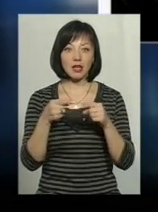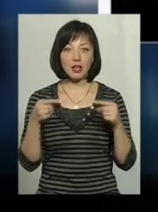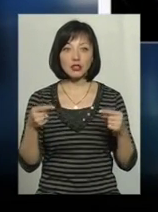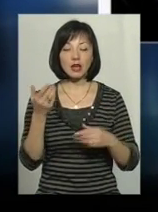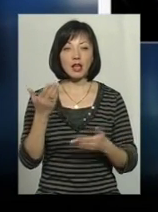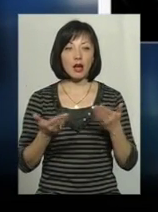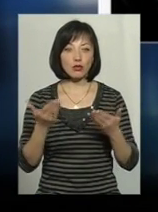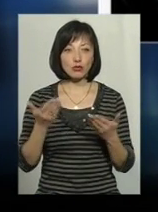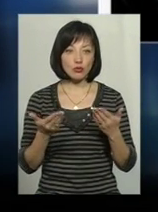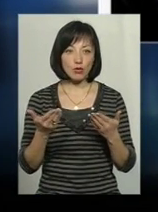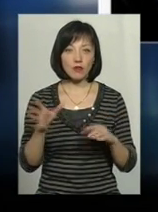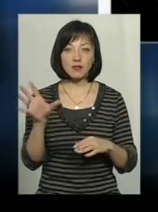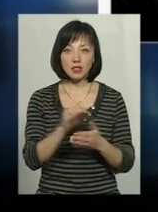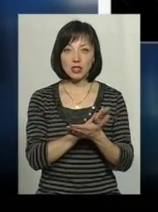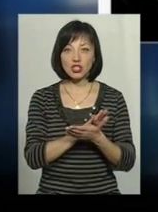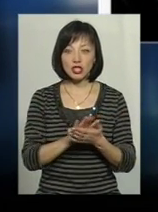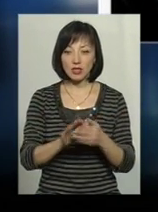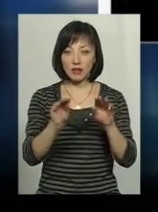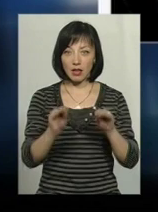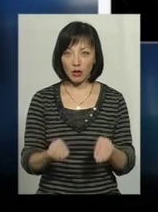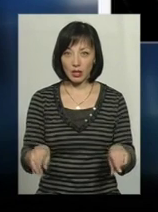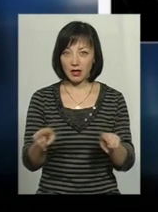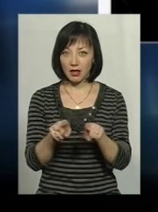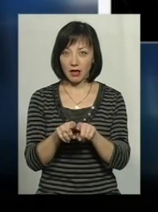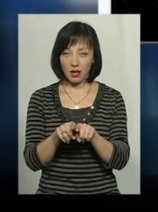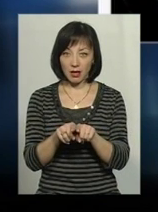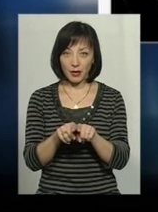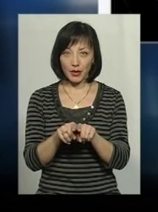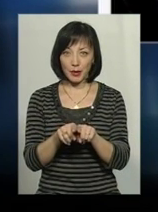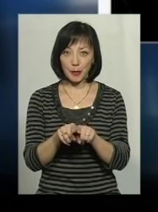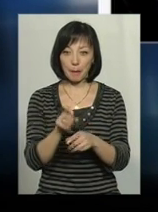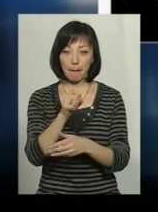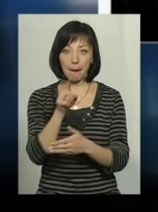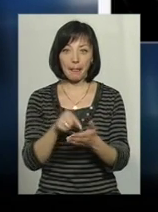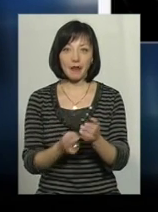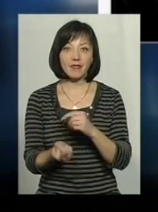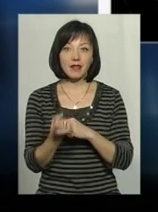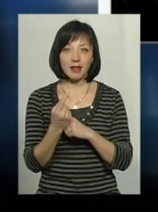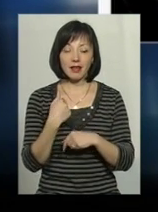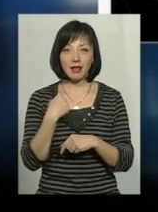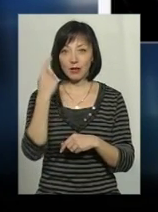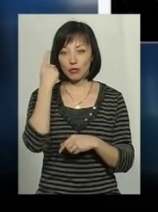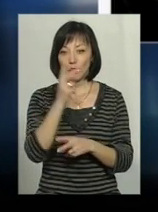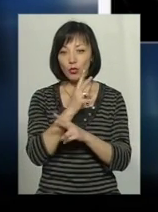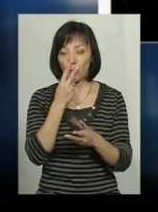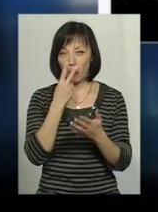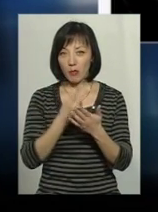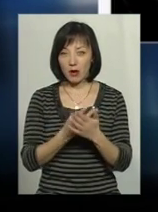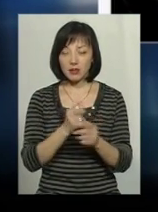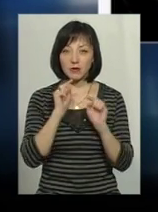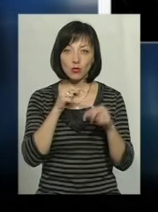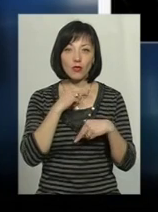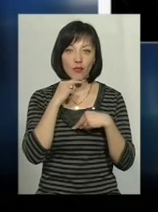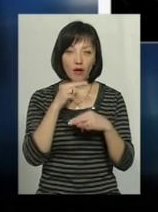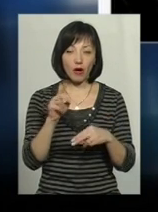що навіть якщо все чисто в декларації, а туди йдуть такі запитання, виникають. Я думаю, що хто би побачив, звернув би